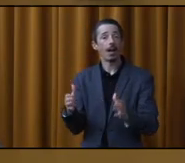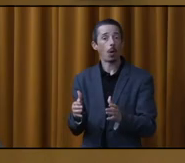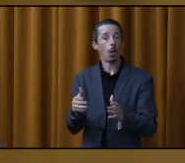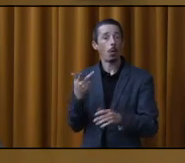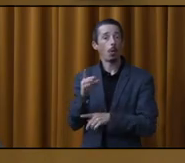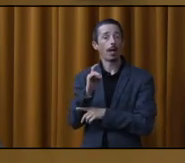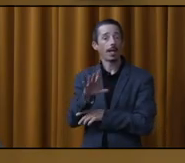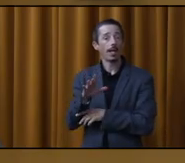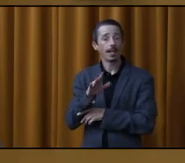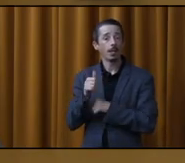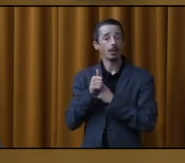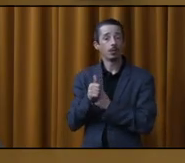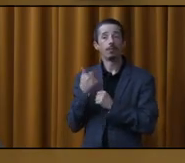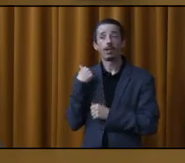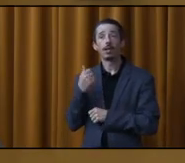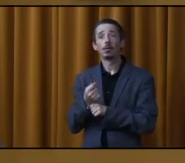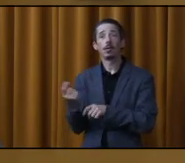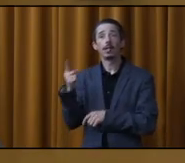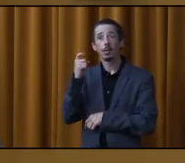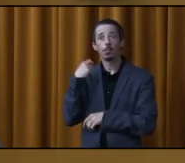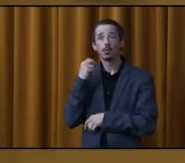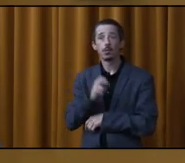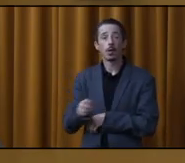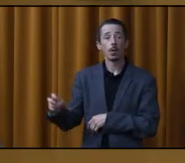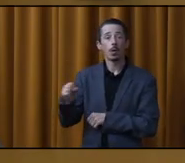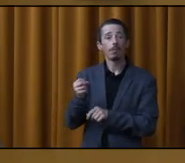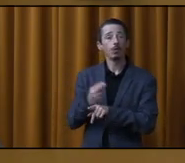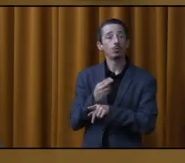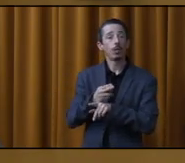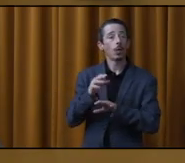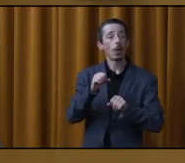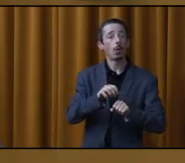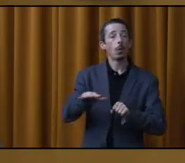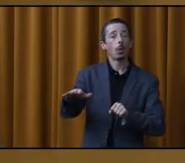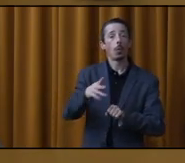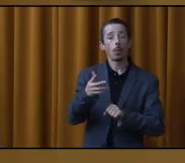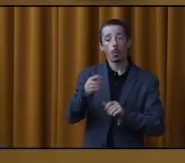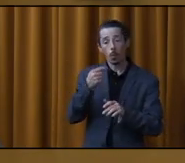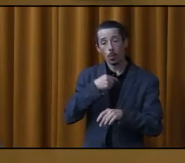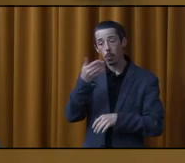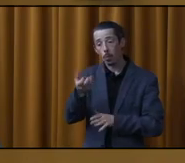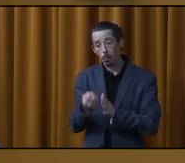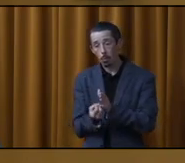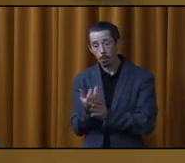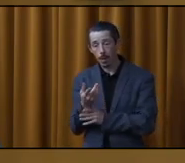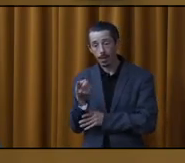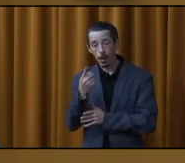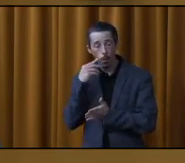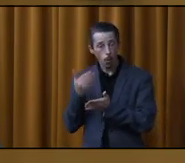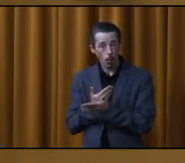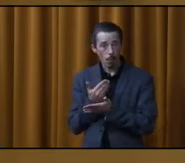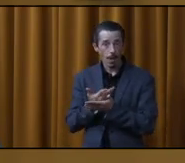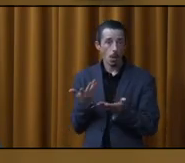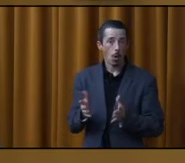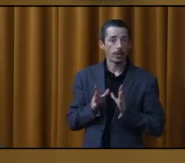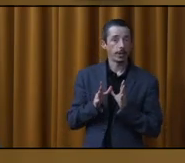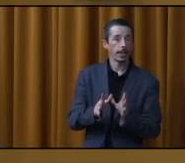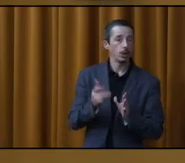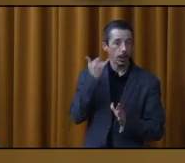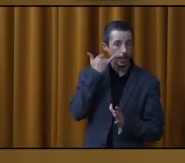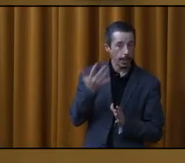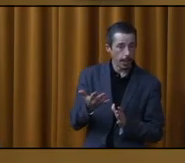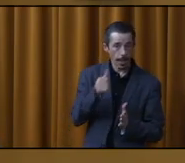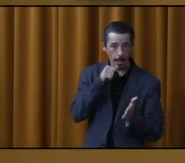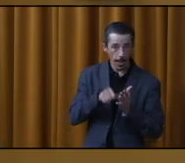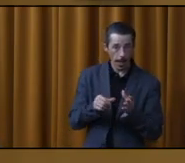un peu. Comme quand j'ai fait la tournée l'été passé où je parlais avec les utilisateurs, on s'était dit au printemps, on va redonner des nouvelles. C'est un peu la stratégie. bon,